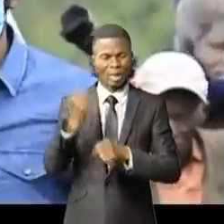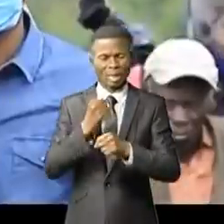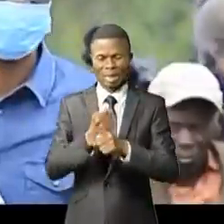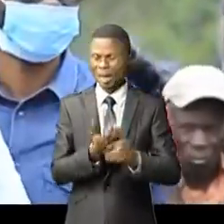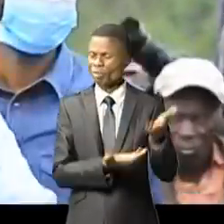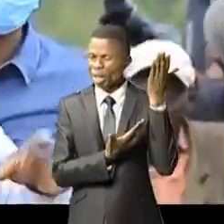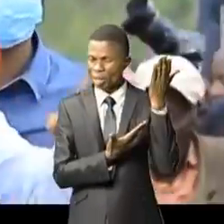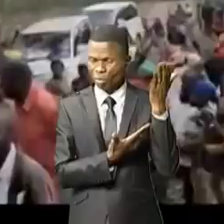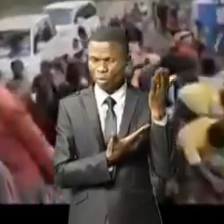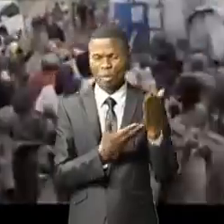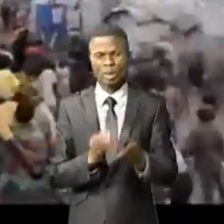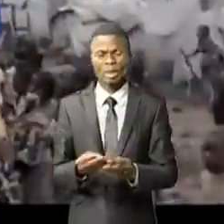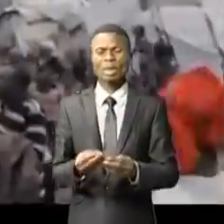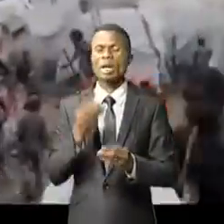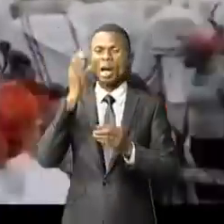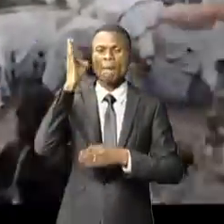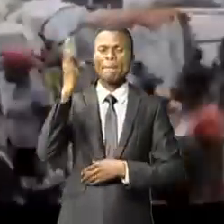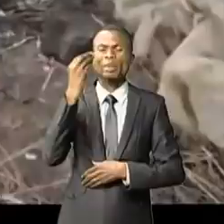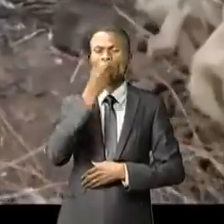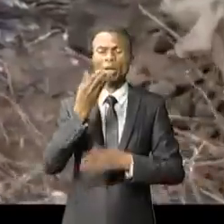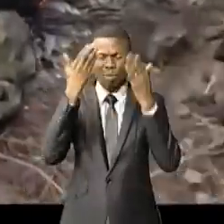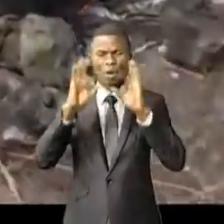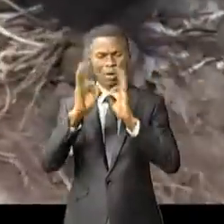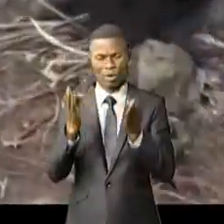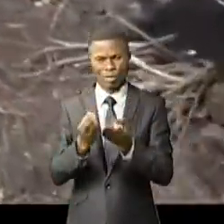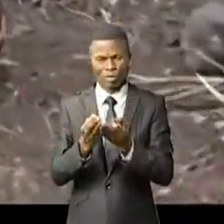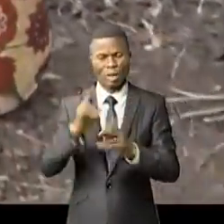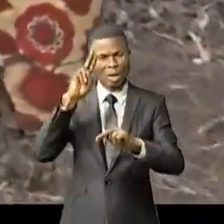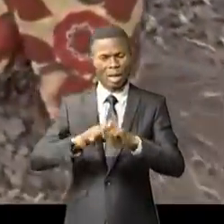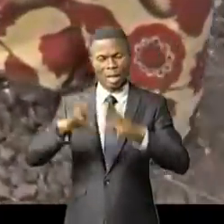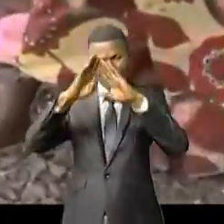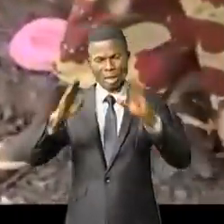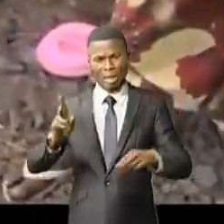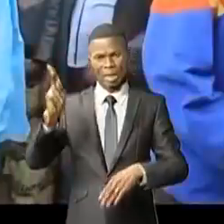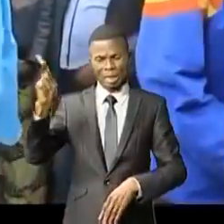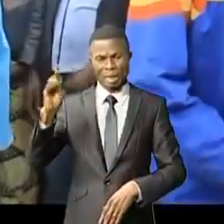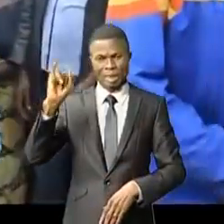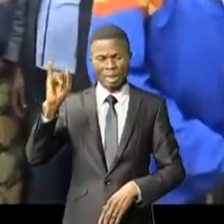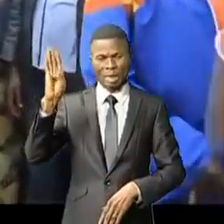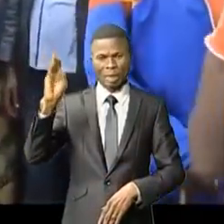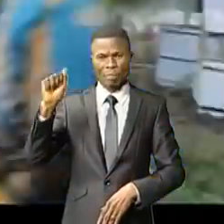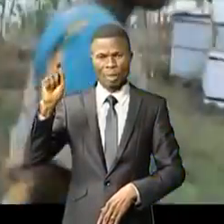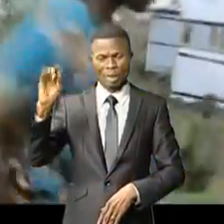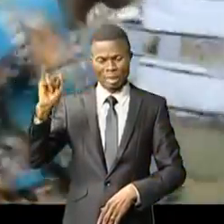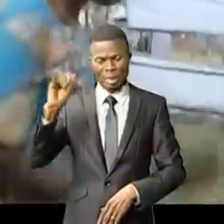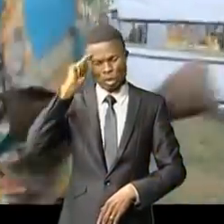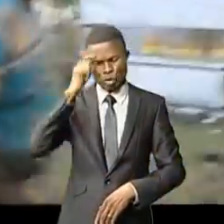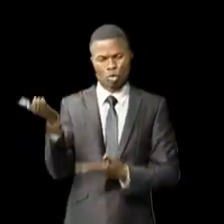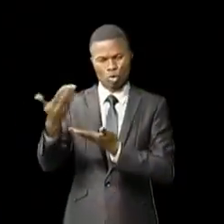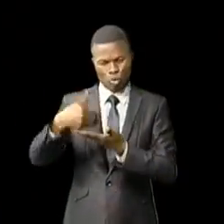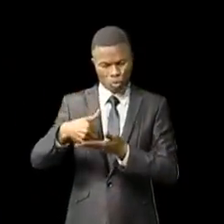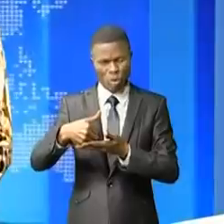humanitaire a apporté la parole des dieux à ces familles hébergées au camp Kibati, troublées et soucieuses de retrouver la paix